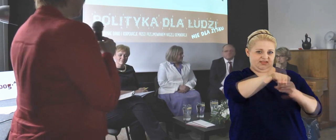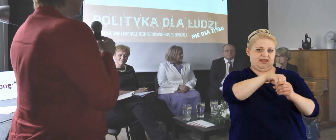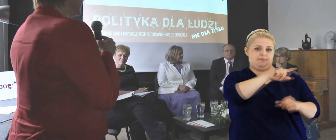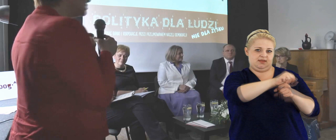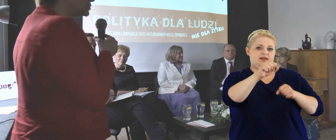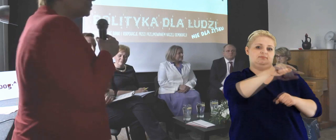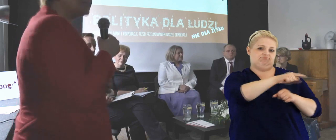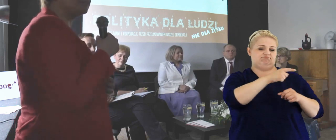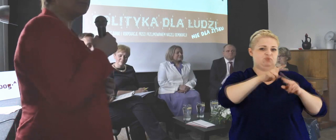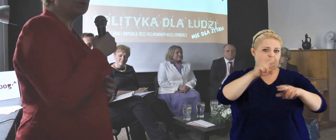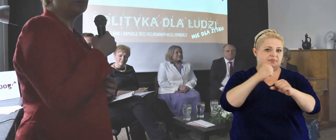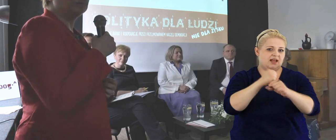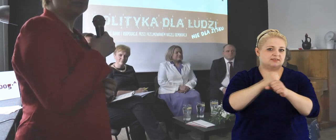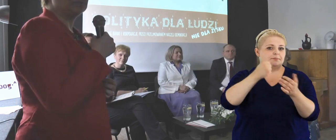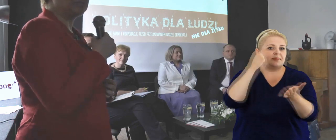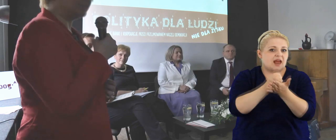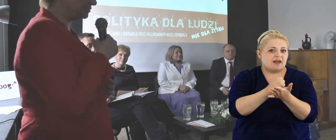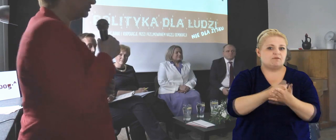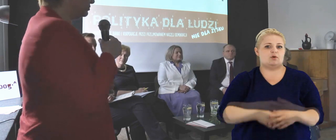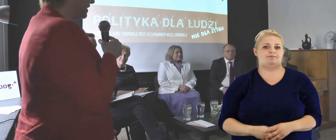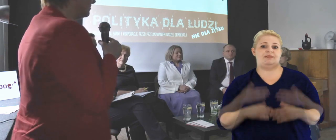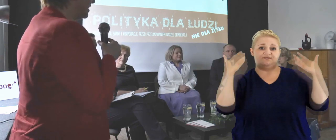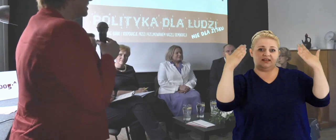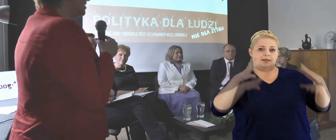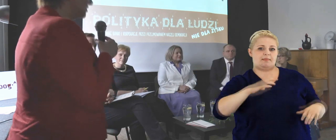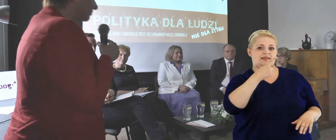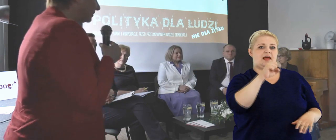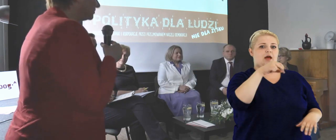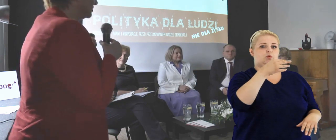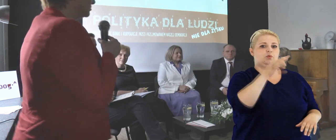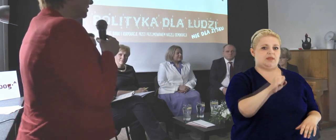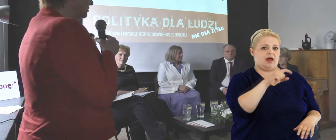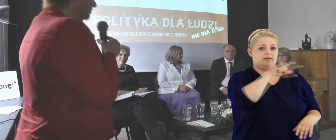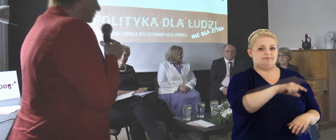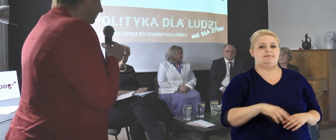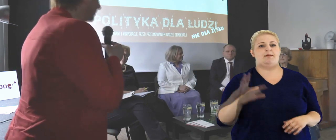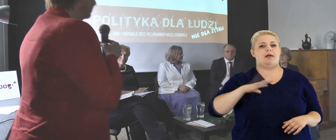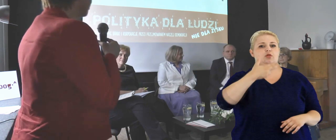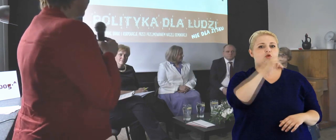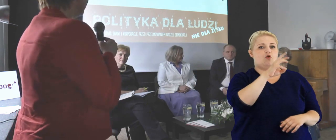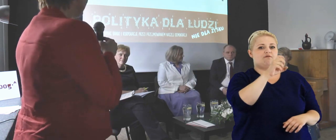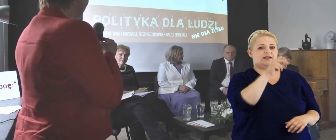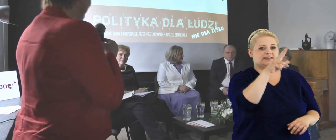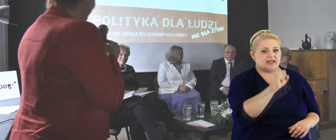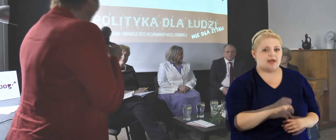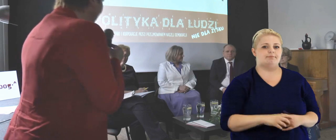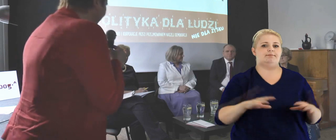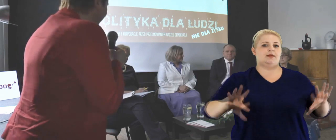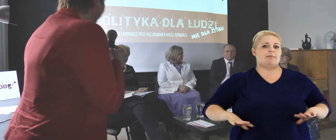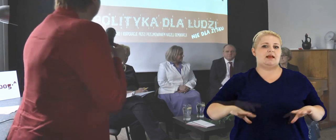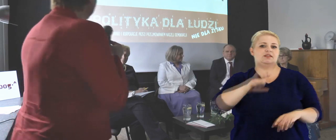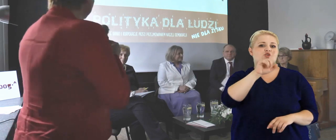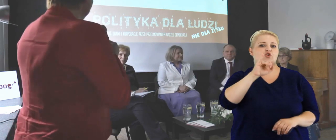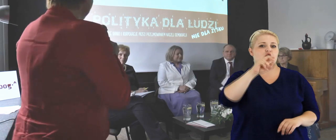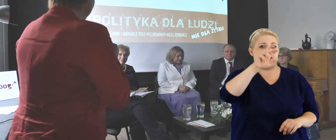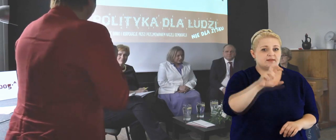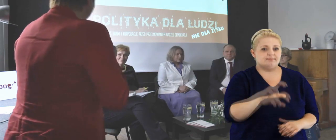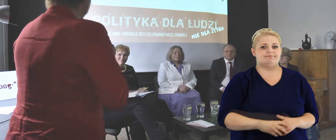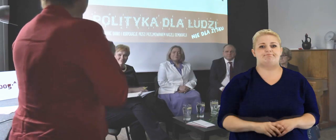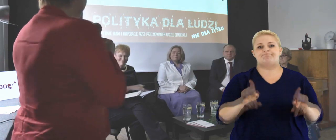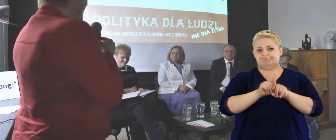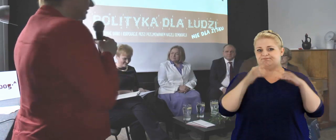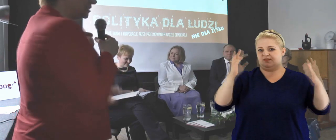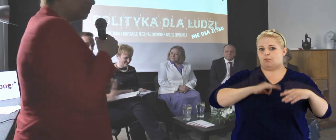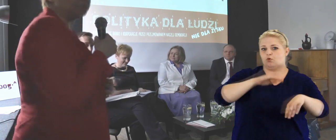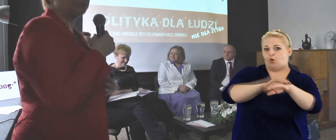osoby, które bezpośrednio biorą udział w stanowieniu prawa. Witam Panią Danutę Hibner, Pana Pawła Kowala, Panią Wandę Nowicką i